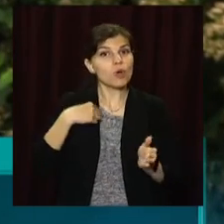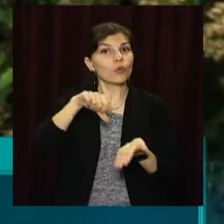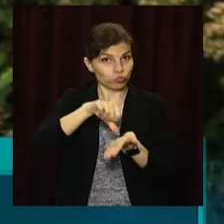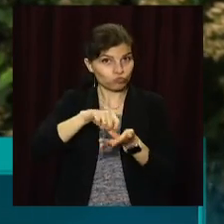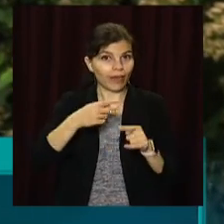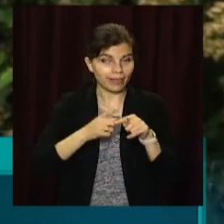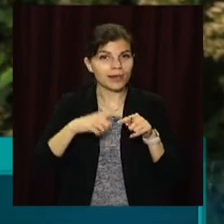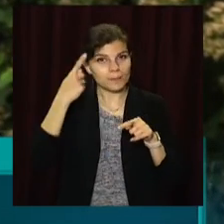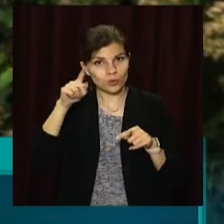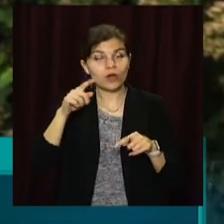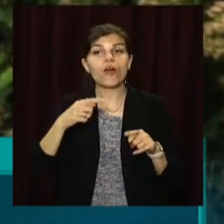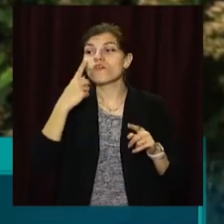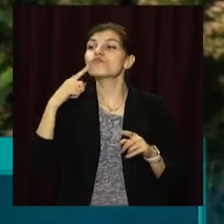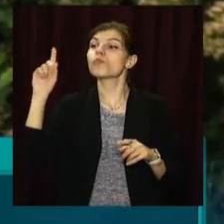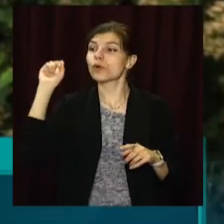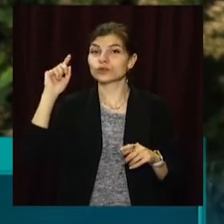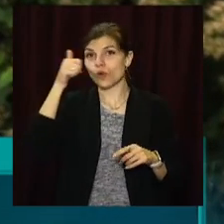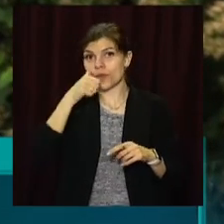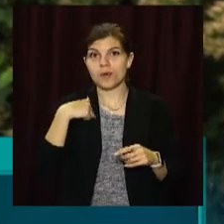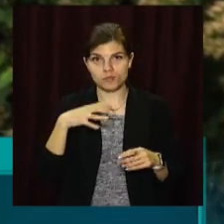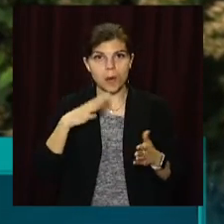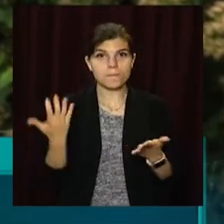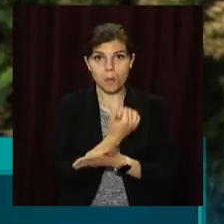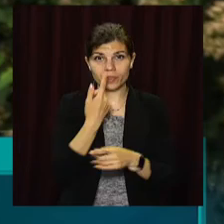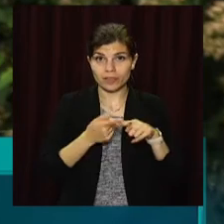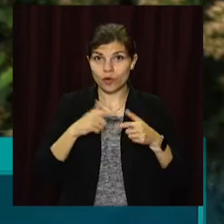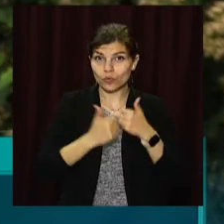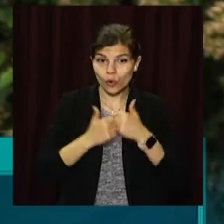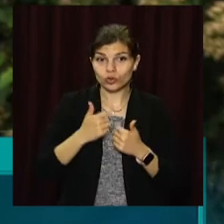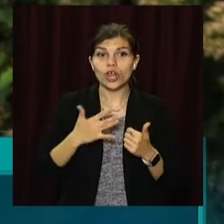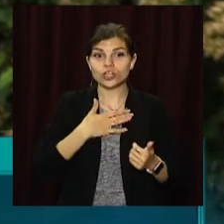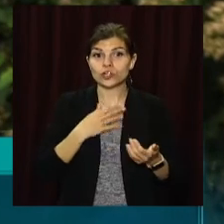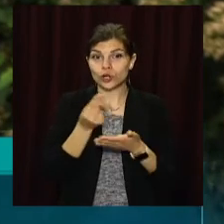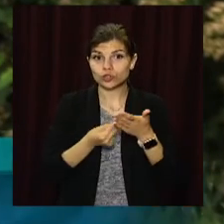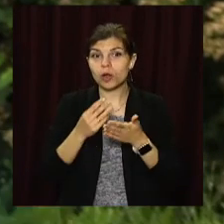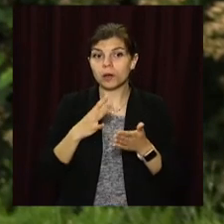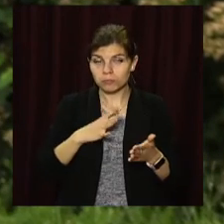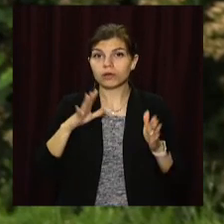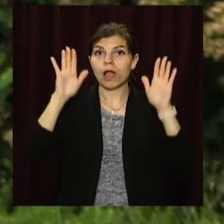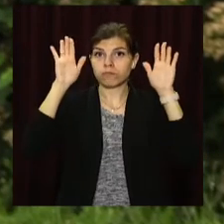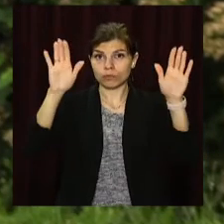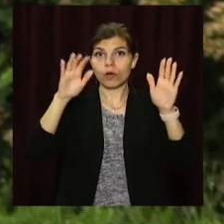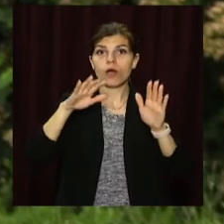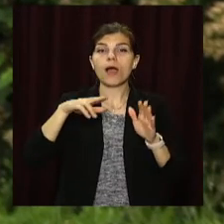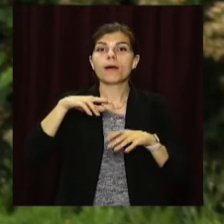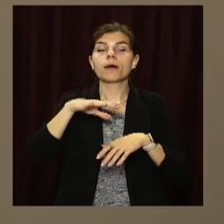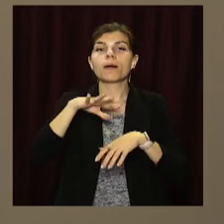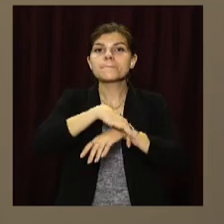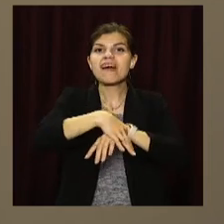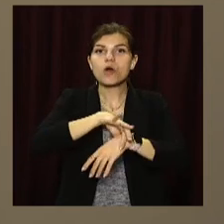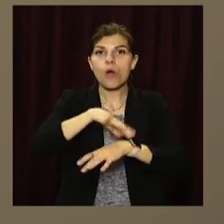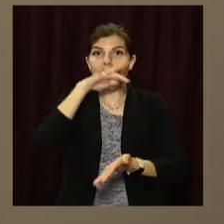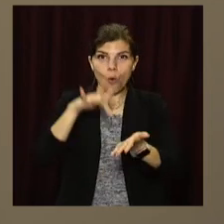проєкті. У минулому року ми стали побідителем цього конкурсу. І наш рисунок був розміщений на борді міста Павлограда.